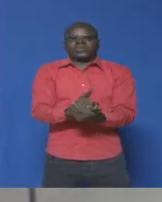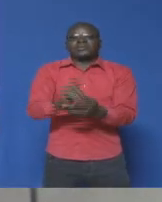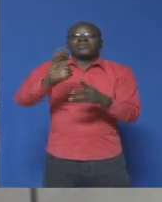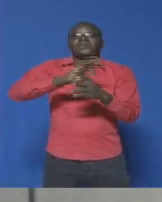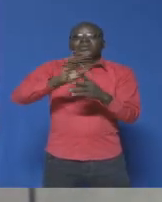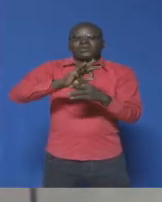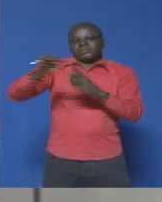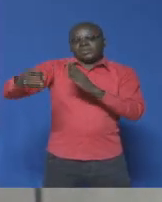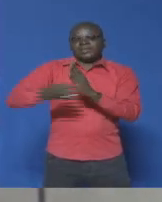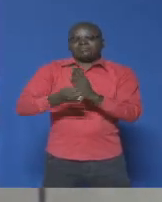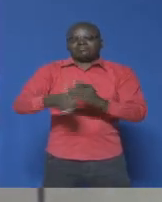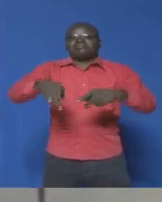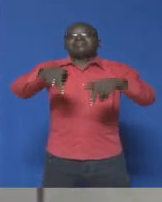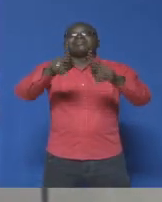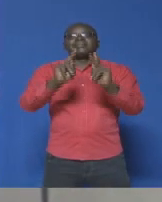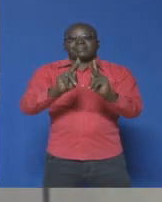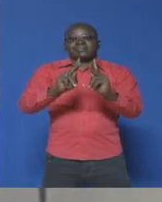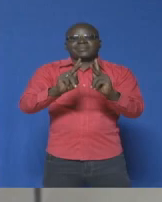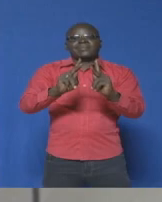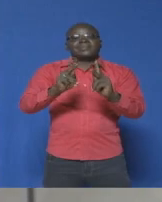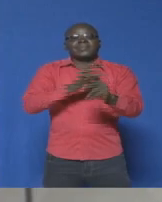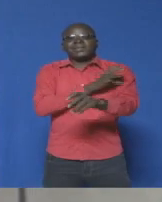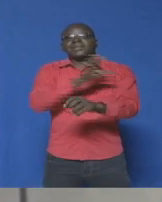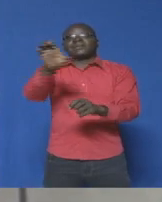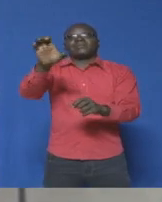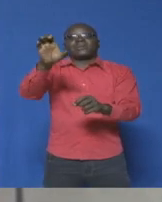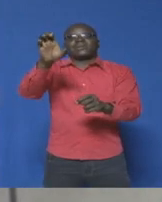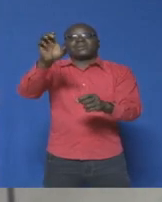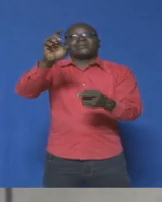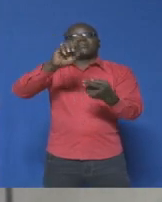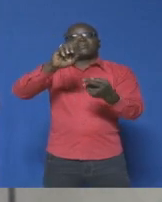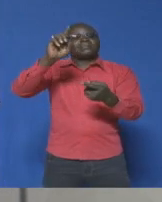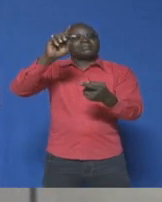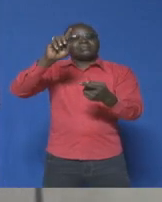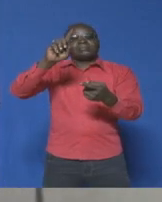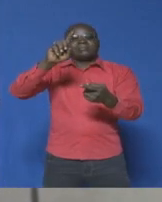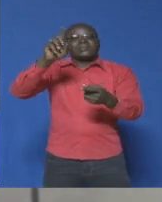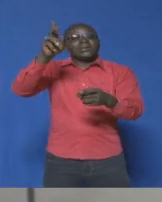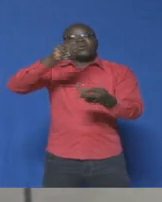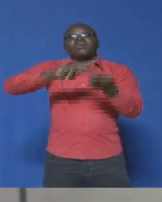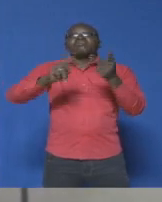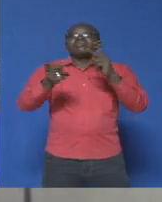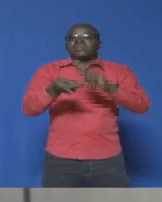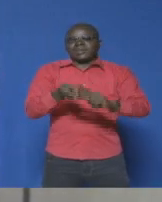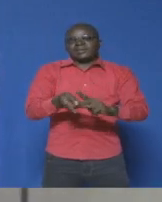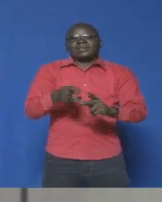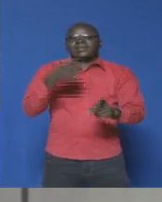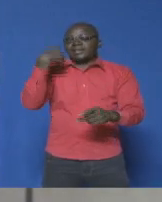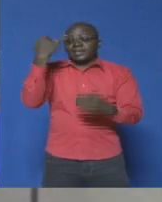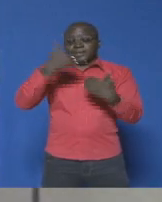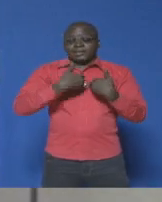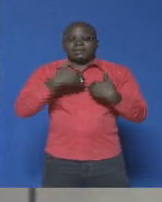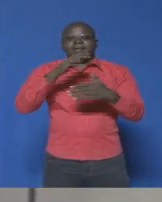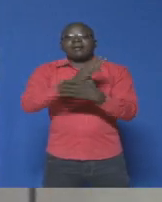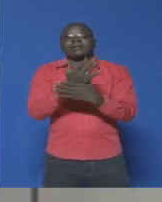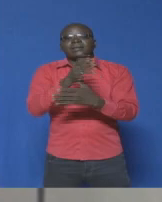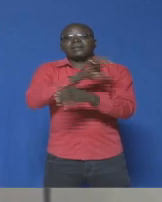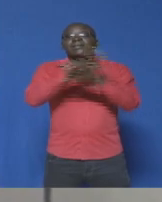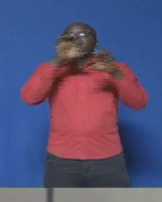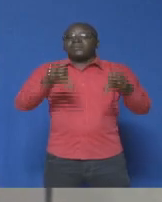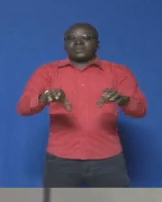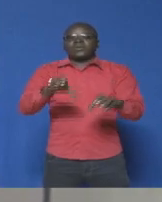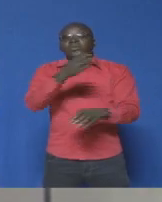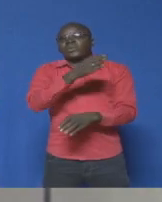permettra de renforcer le partenariat existant entre les entreprises burkinabées et